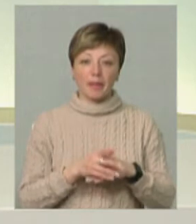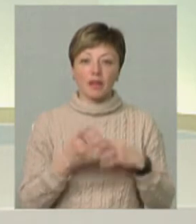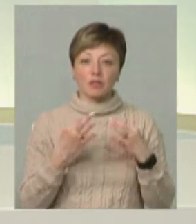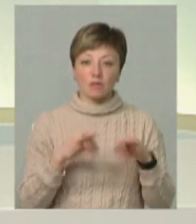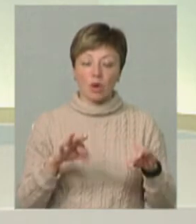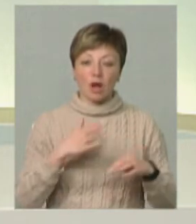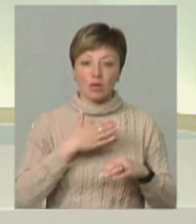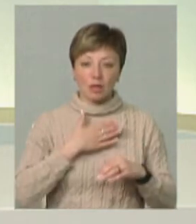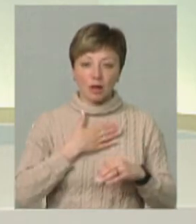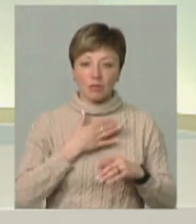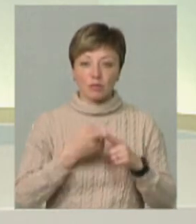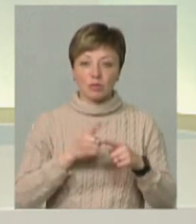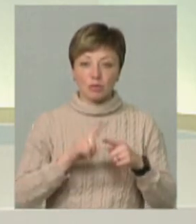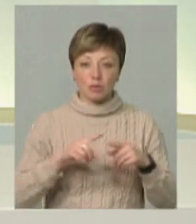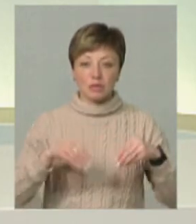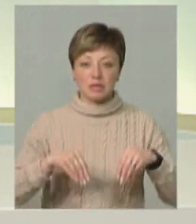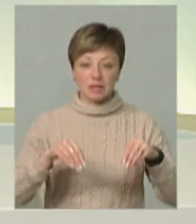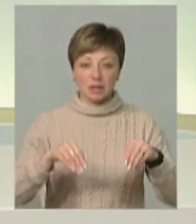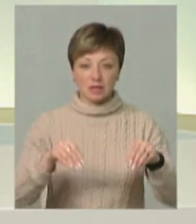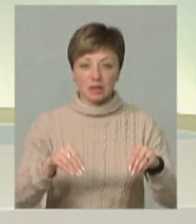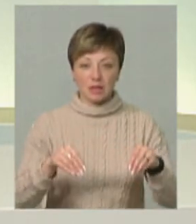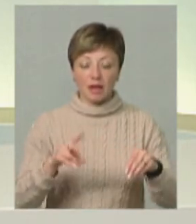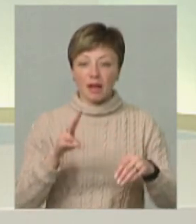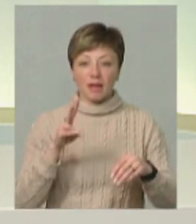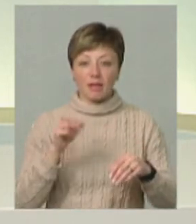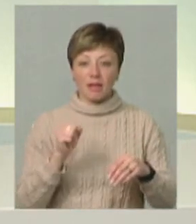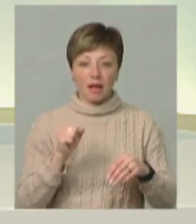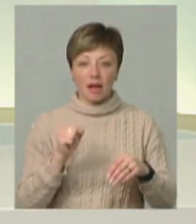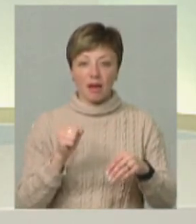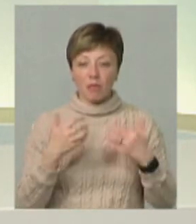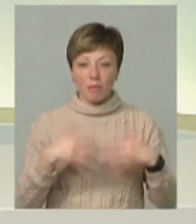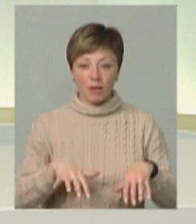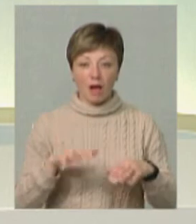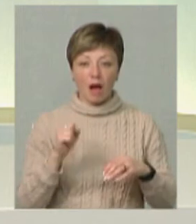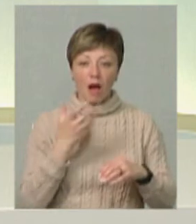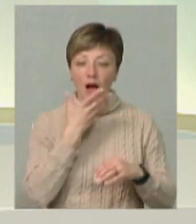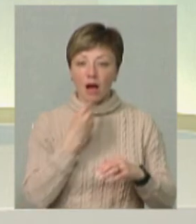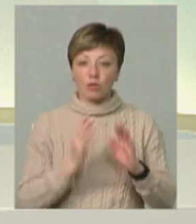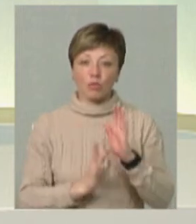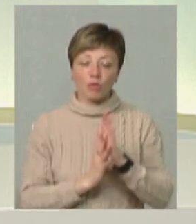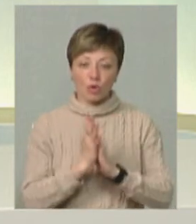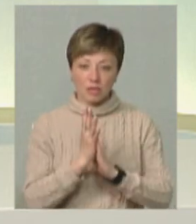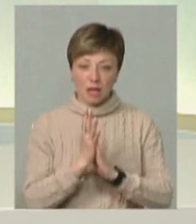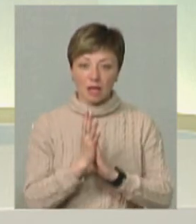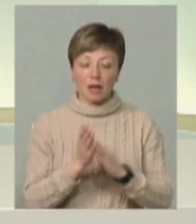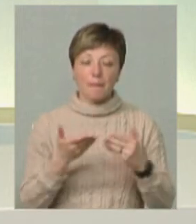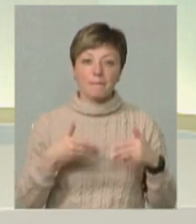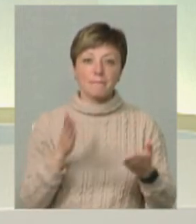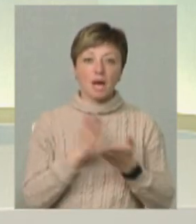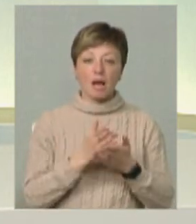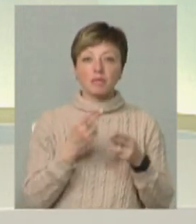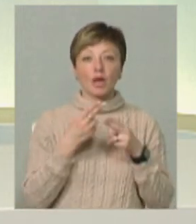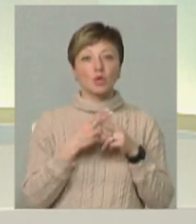дозволяють нам цьому сіянцю не відпадати, а гарно проростати. Ми маємо